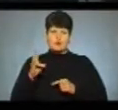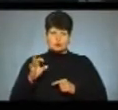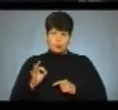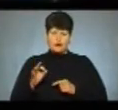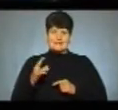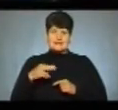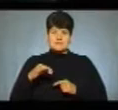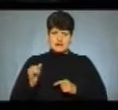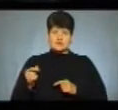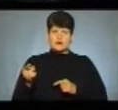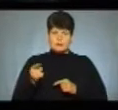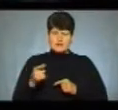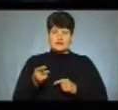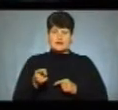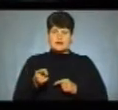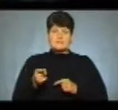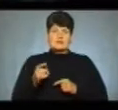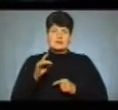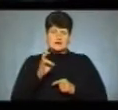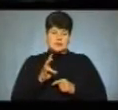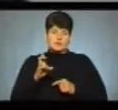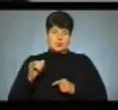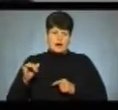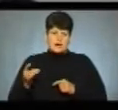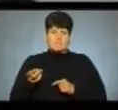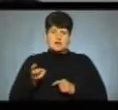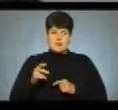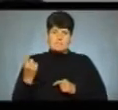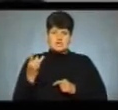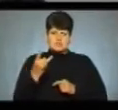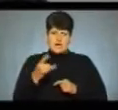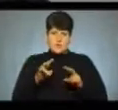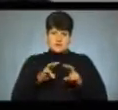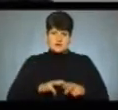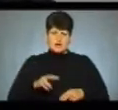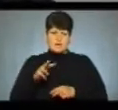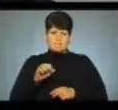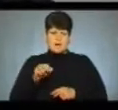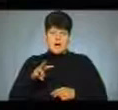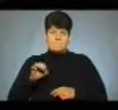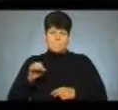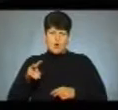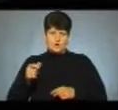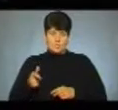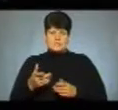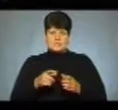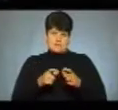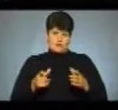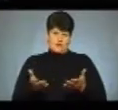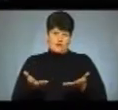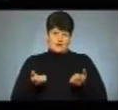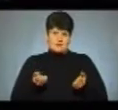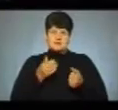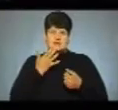диспансер. Тернополянка Наталія Бугера прийшла вперше на обстеження до мамолога. Запрошення отримала під час акції на